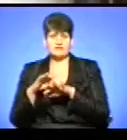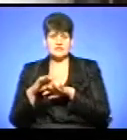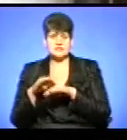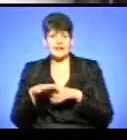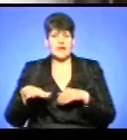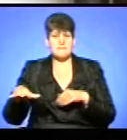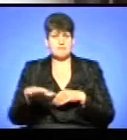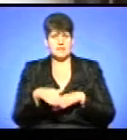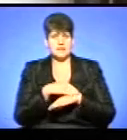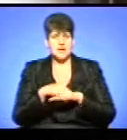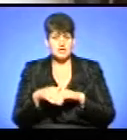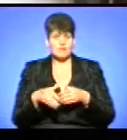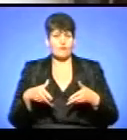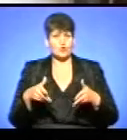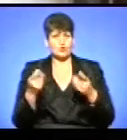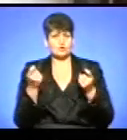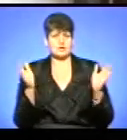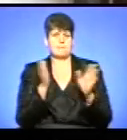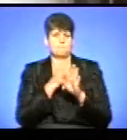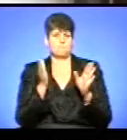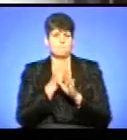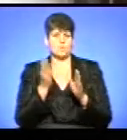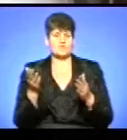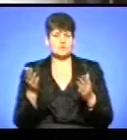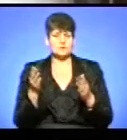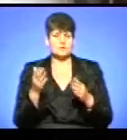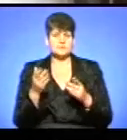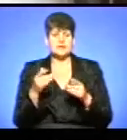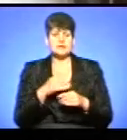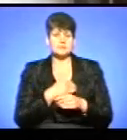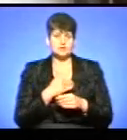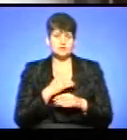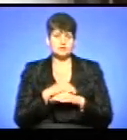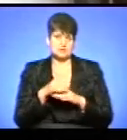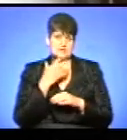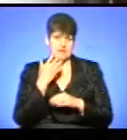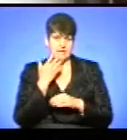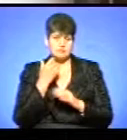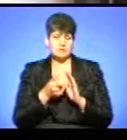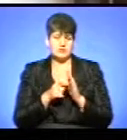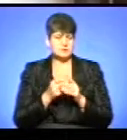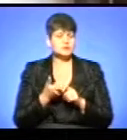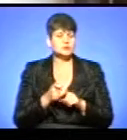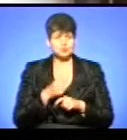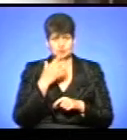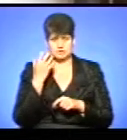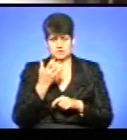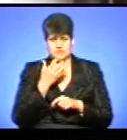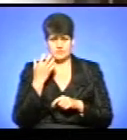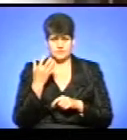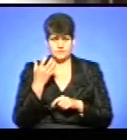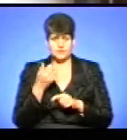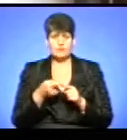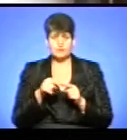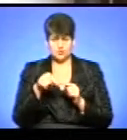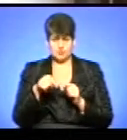майданчик, або в коридор і трошечки провітрювати. Тому що температура на вулиці тепла, і в кабінетах надзвичайно тепла. Хоча в